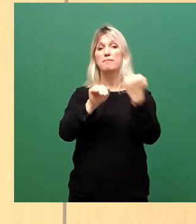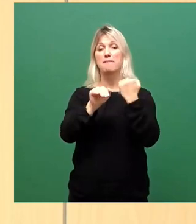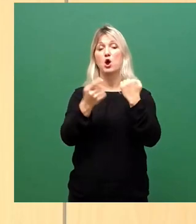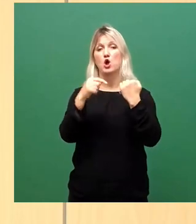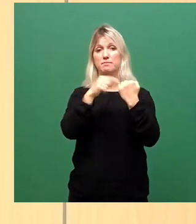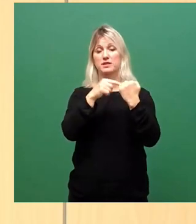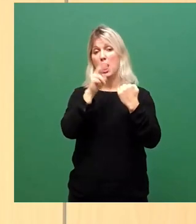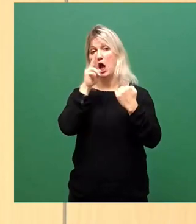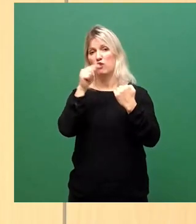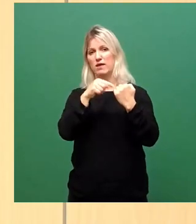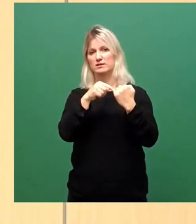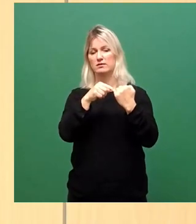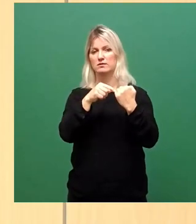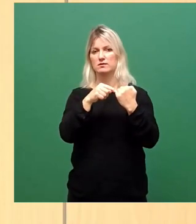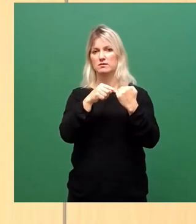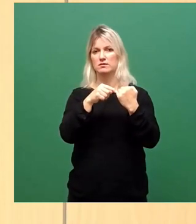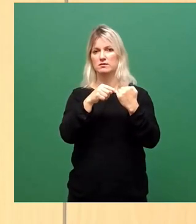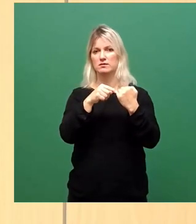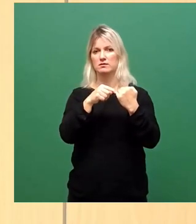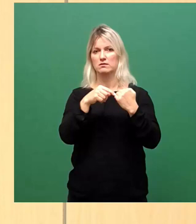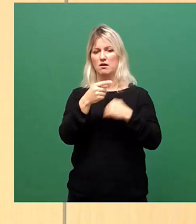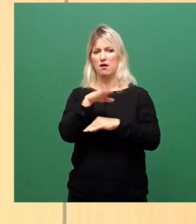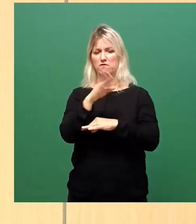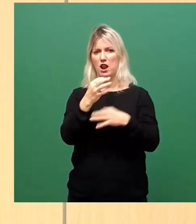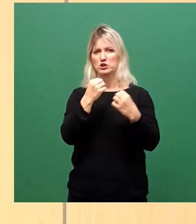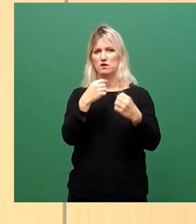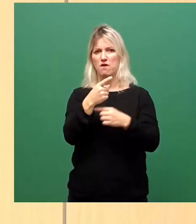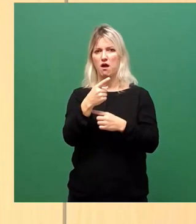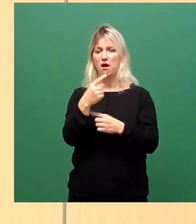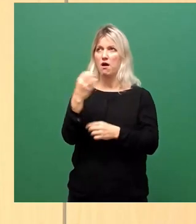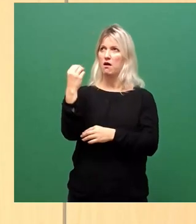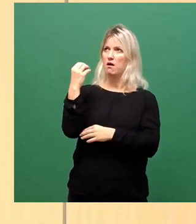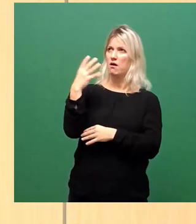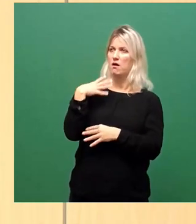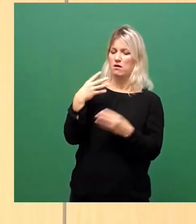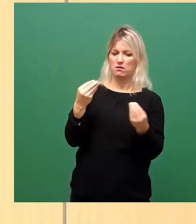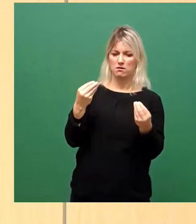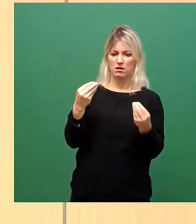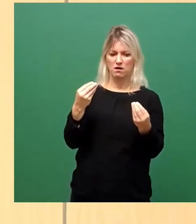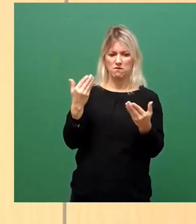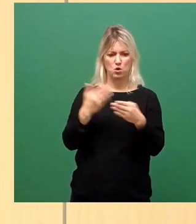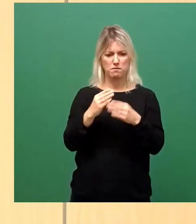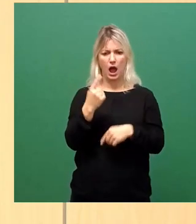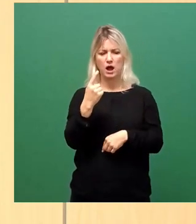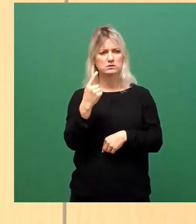Der Falschfahrer, der sich angesprochen fühlt, sagt, wieso einer? Hunderte.